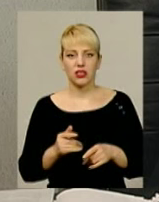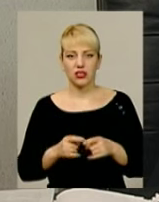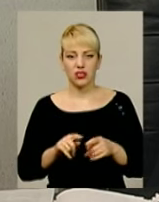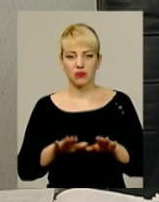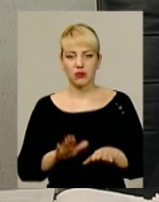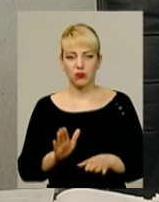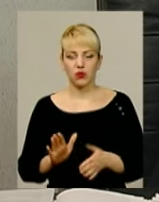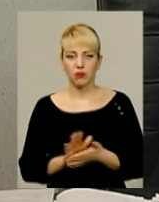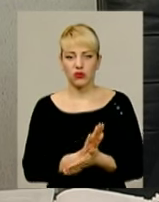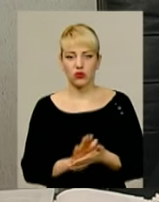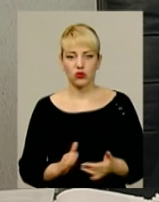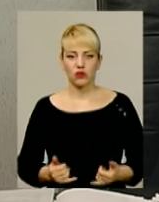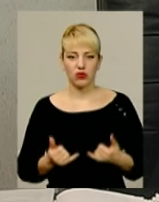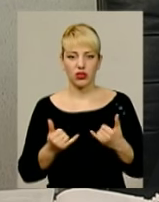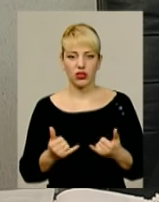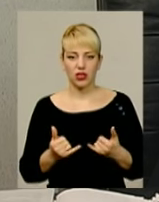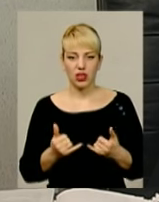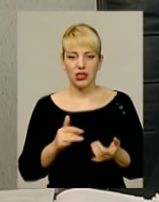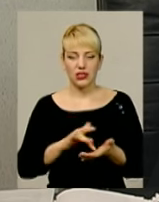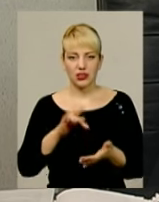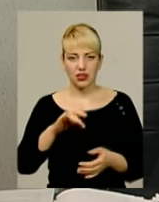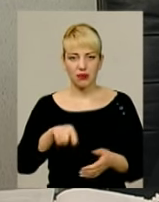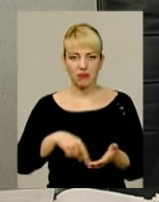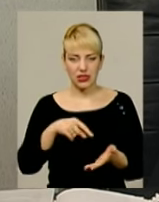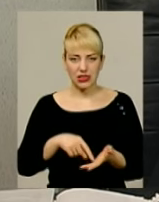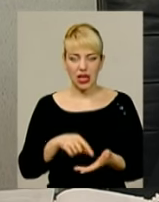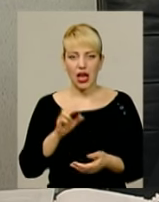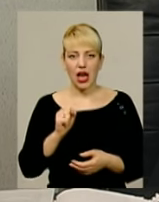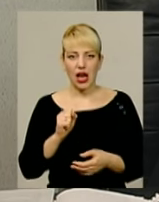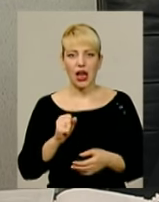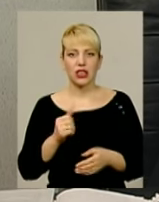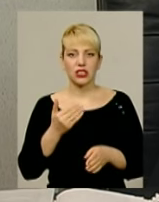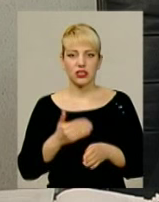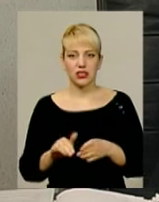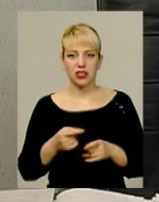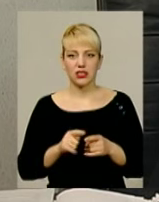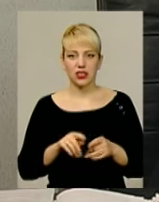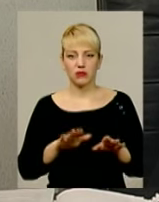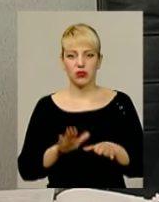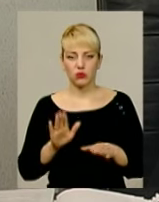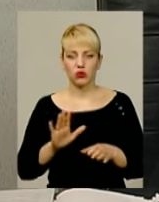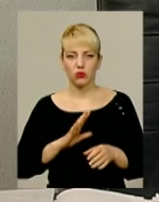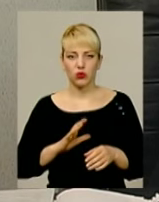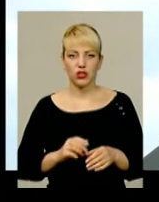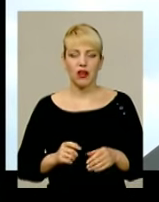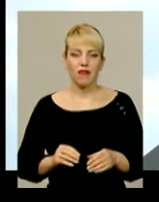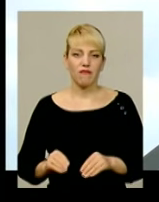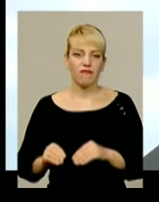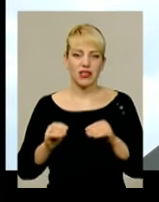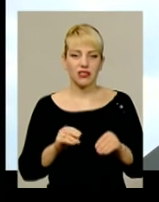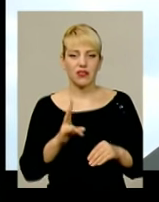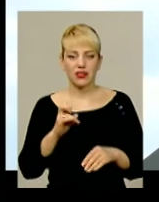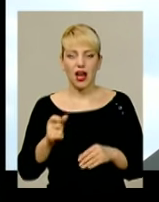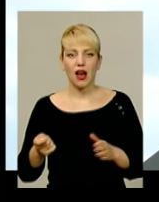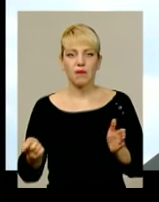безкоштовною, це стосується центру міста. Частина з цих міст може бути виставлена повторно на аукціон. Що ж